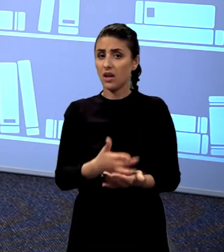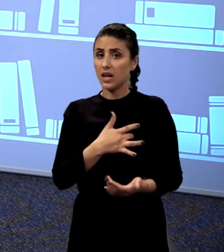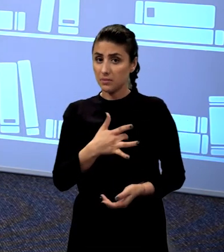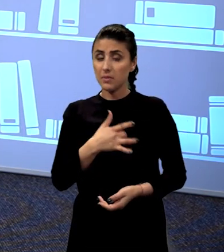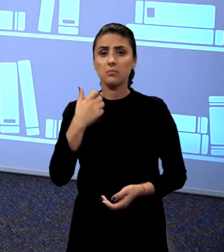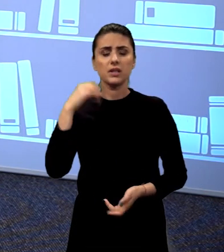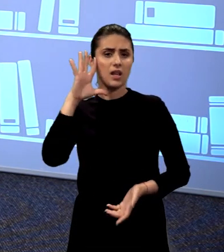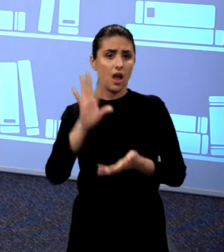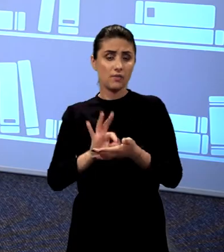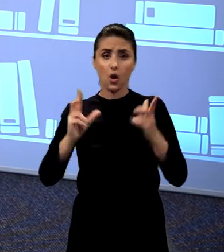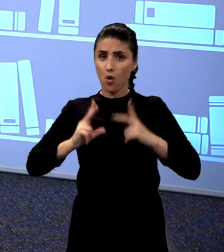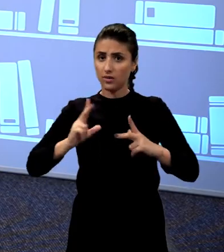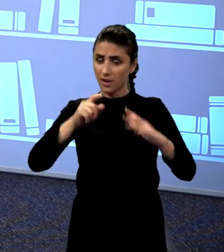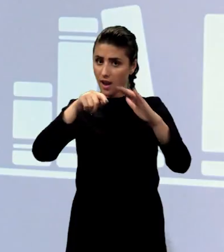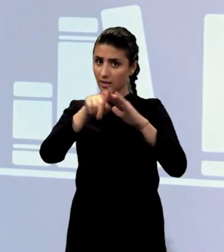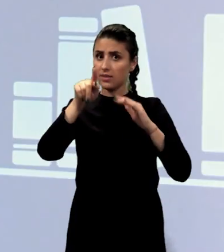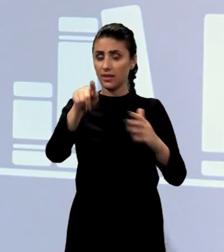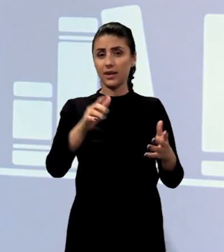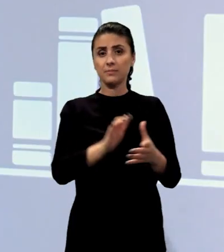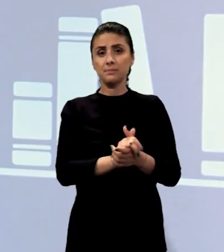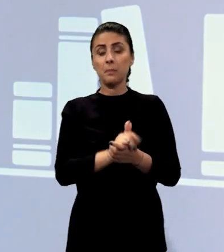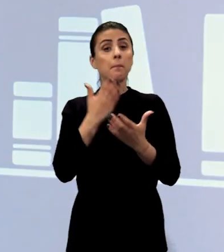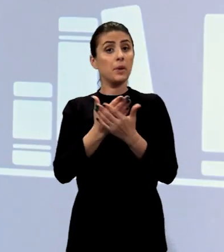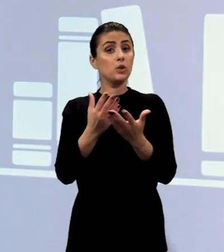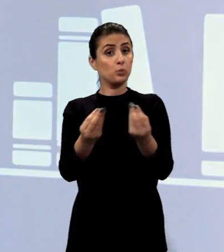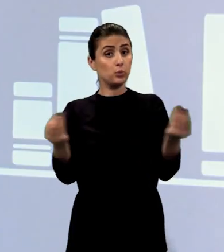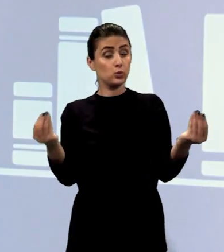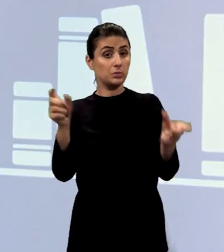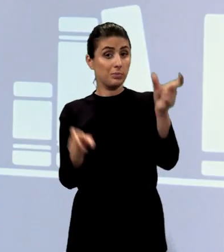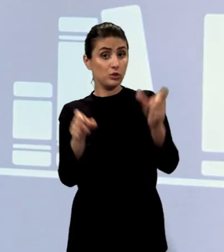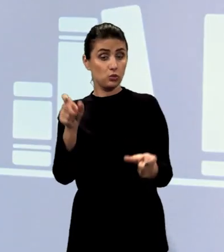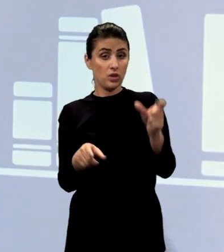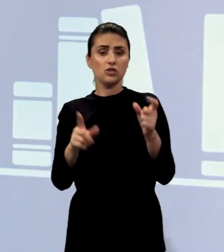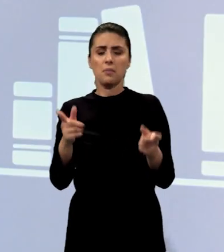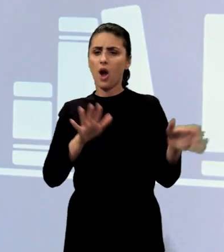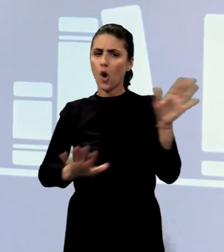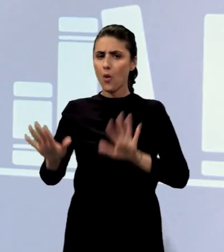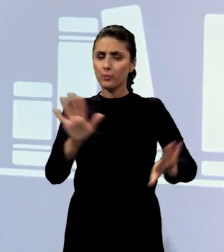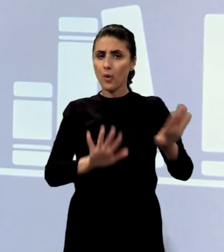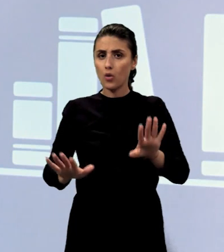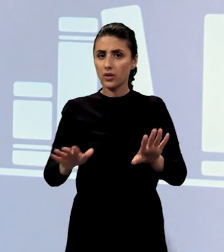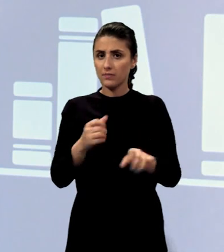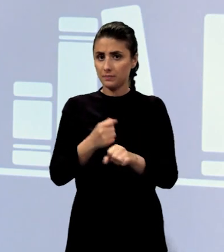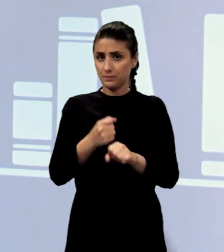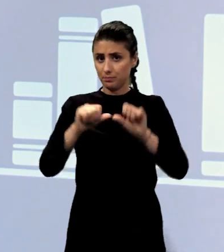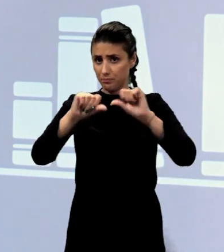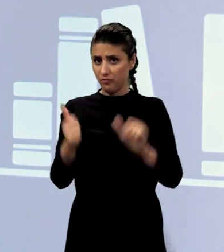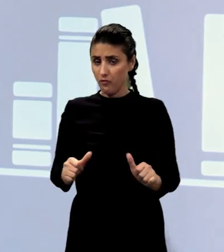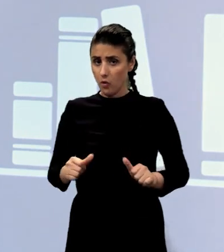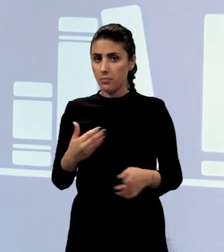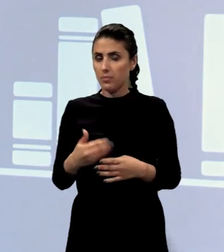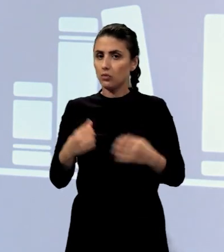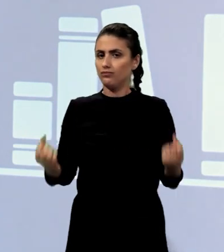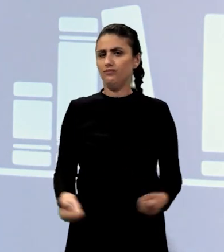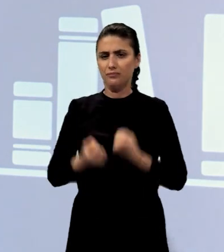-și afle odihna în tine. Pentru mulți, cea mai comodă și la îndemână formă de a contrabalansa tensiunea